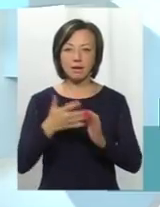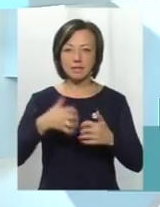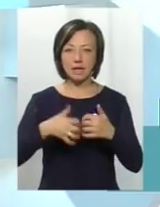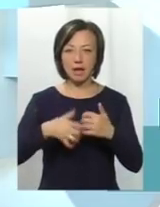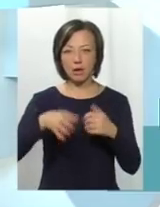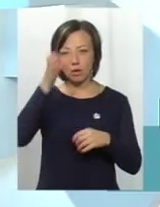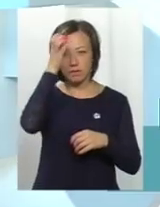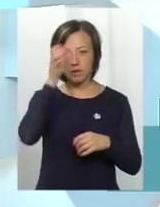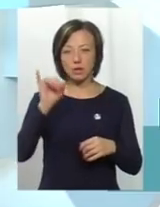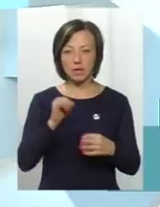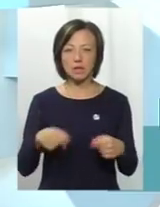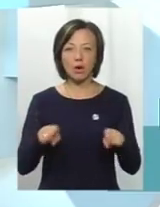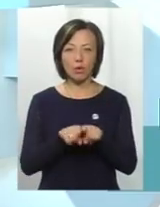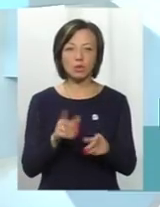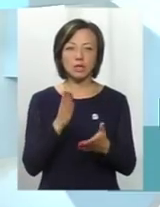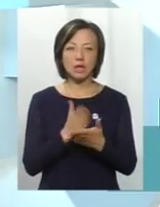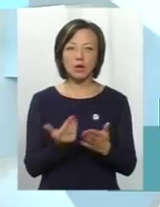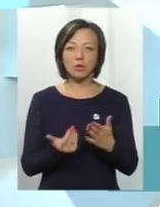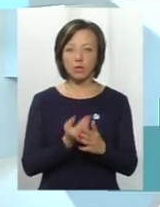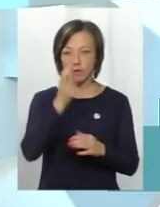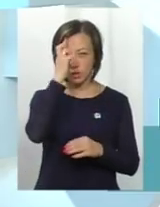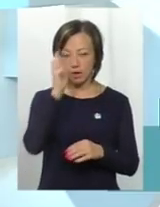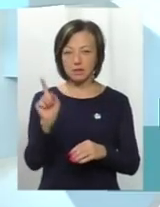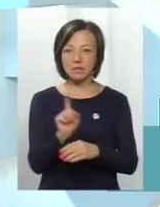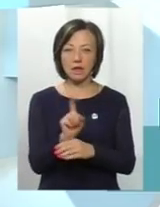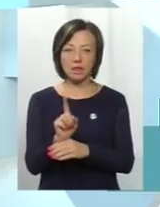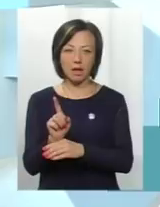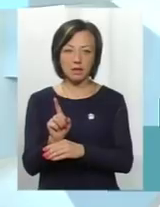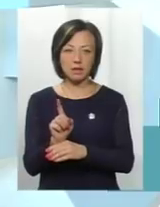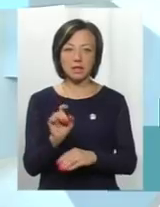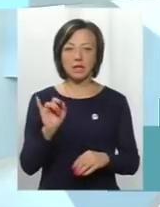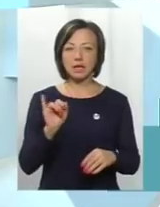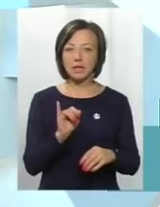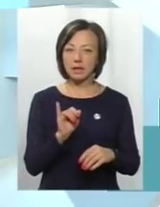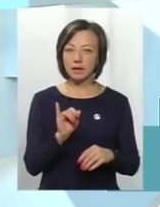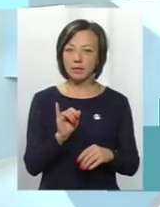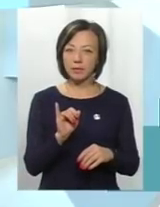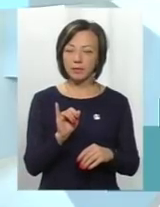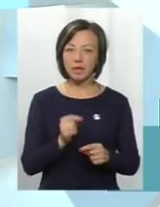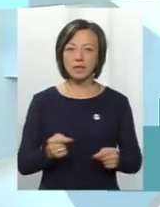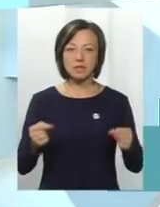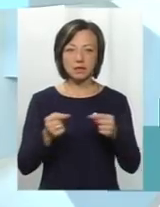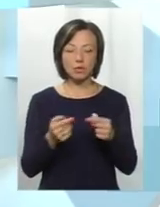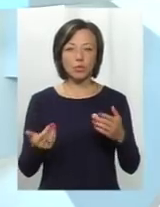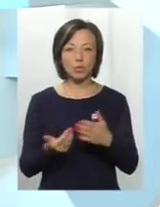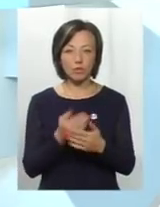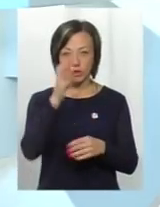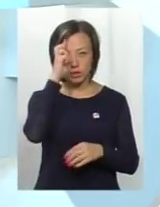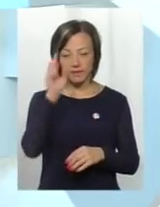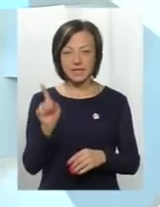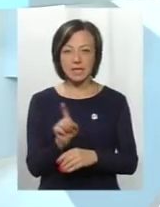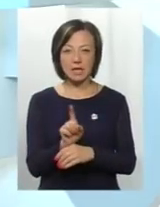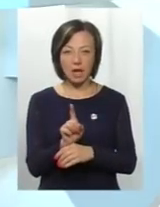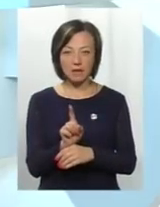освіту. І також є нові державні стандарти. І згідно нових державних стандартів,